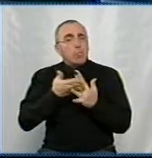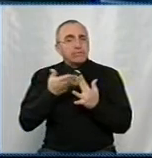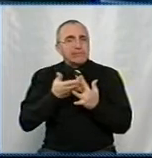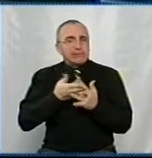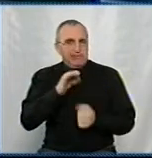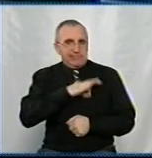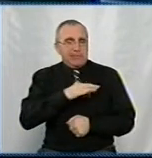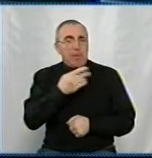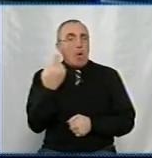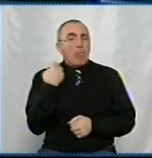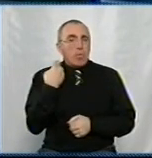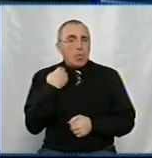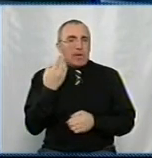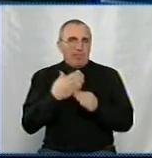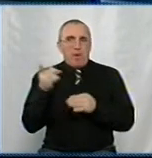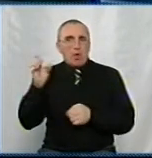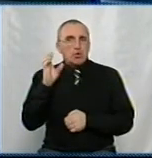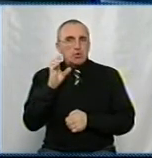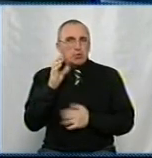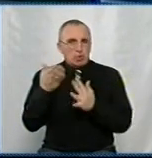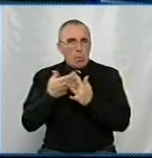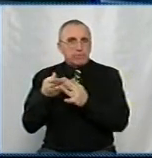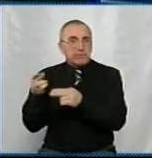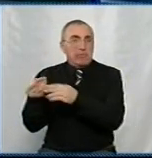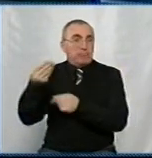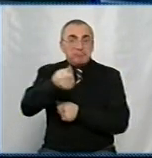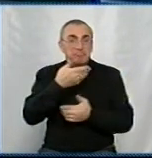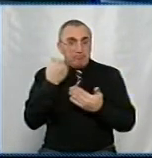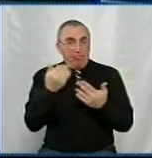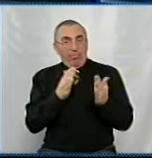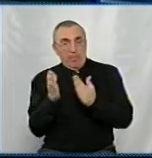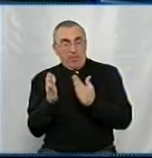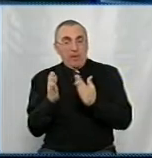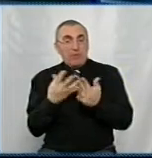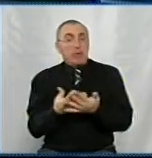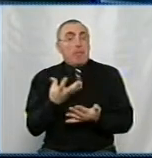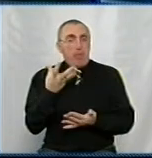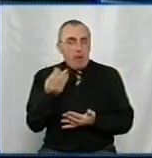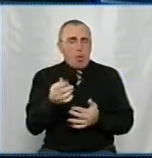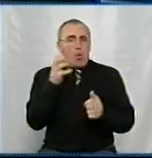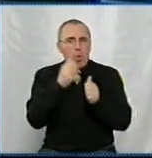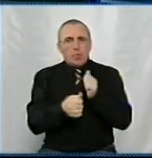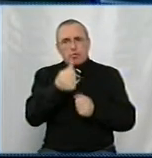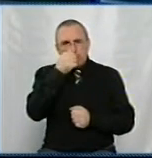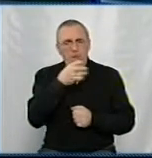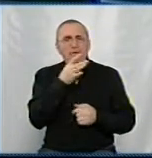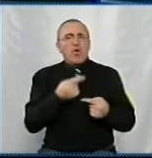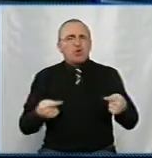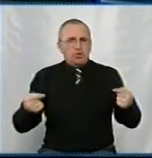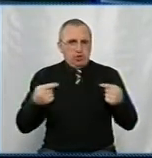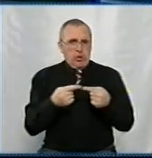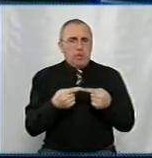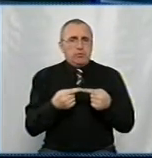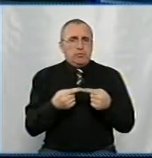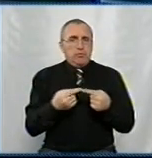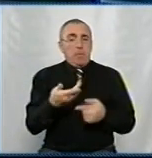Їхні борги – це борги субсидій, фактично, Тобто, вони зараз сплачують кожного місяця вчасно, тому що